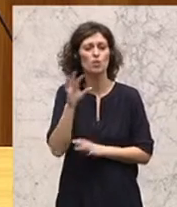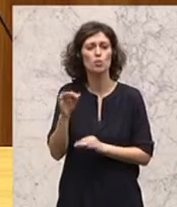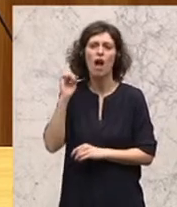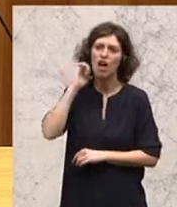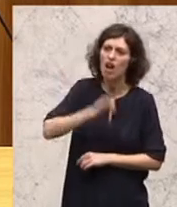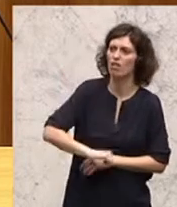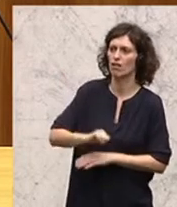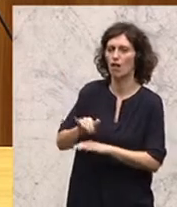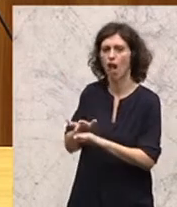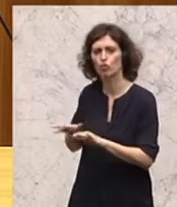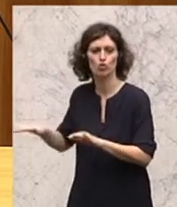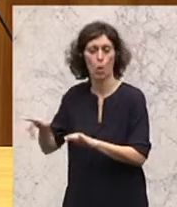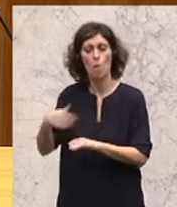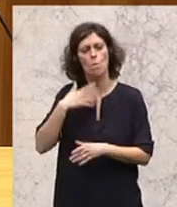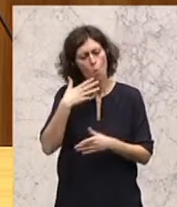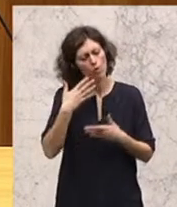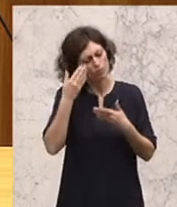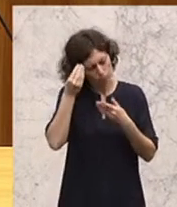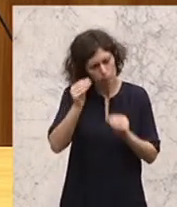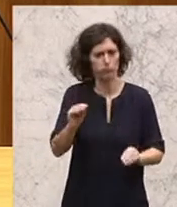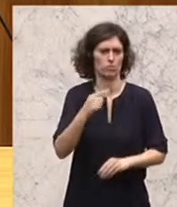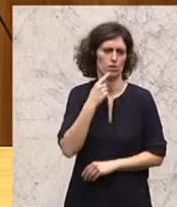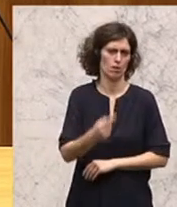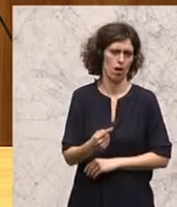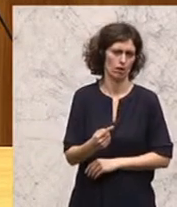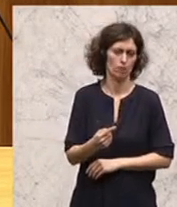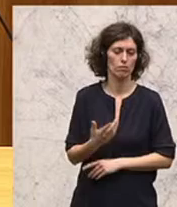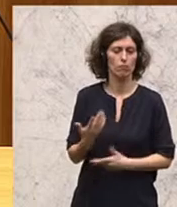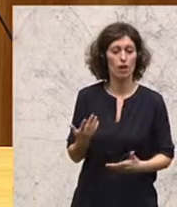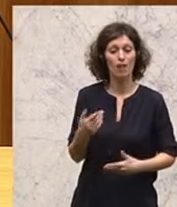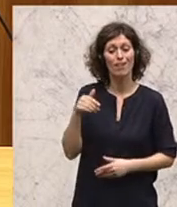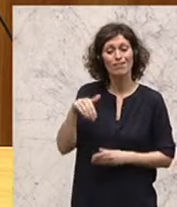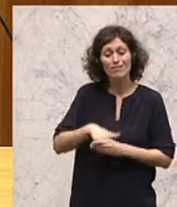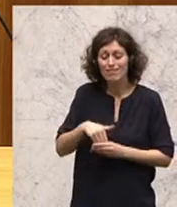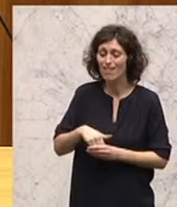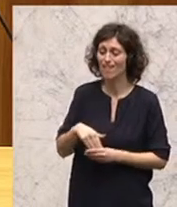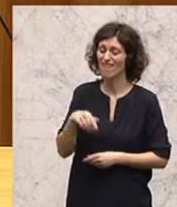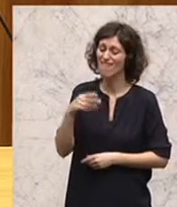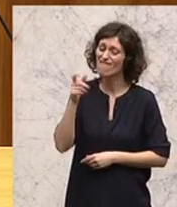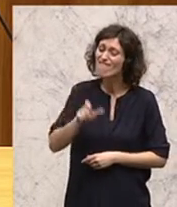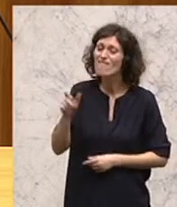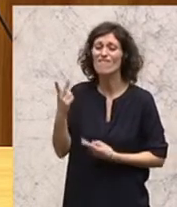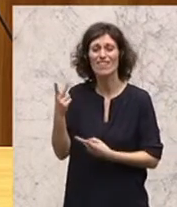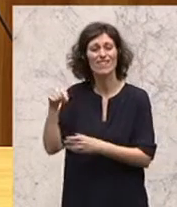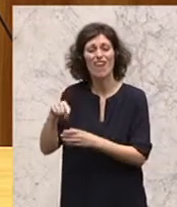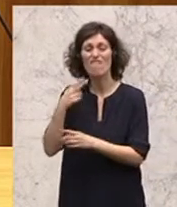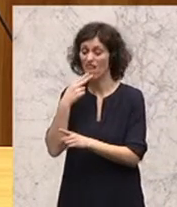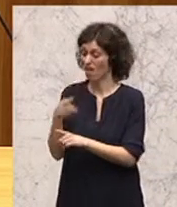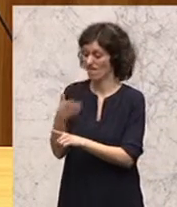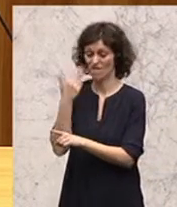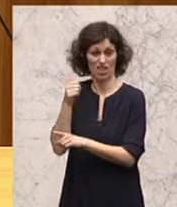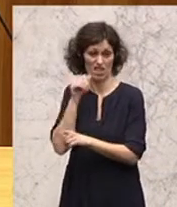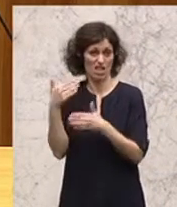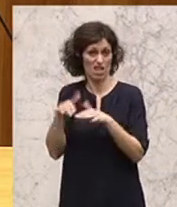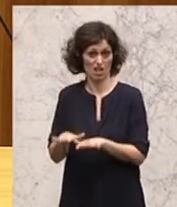zu tun. Das möchte ich ganz explizit betonen. Es geht um jene, die sich nicht integrieren wollen. Etwa